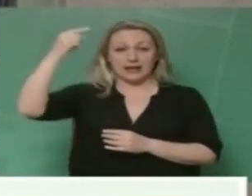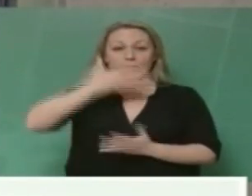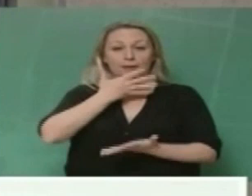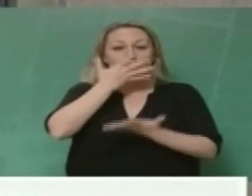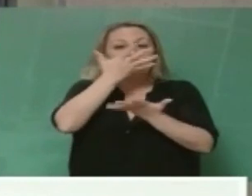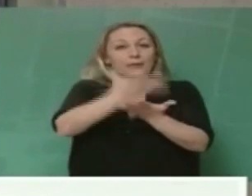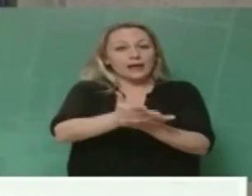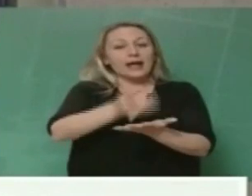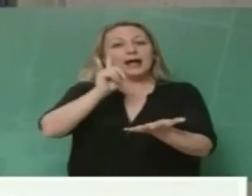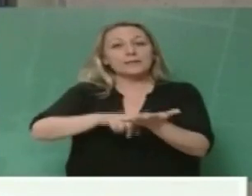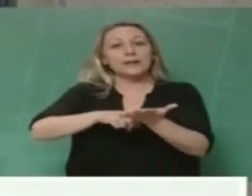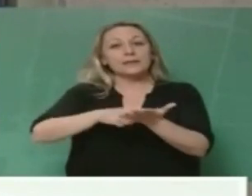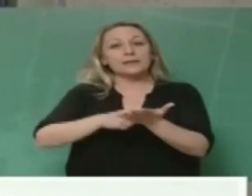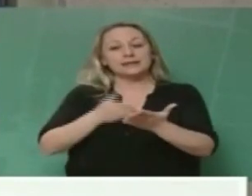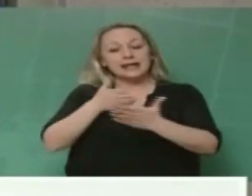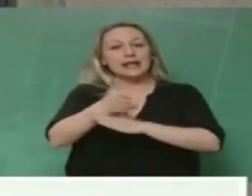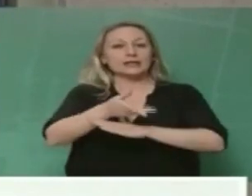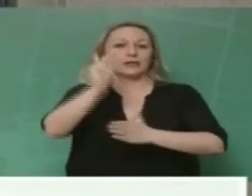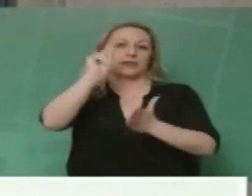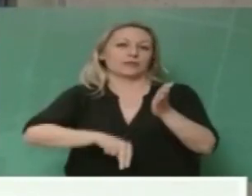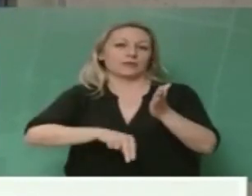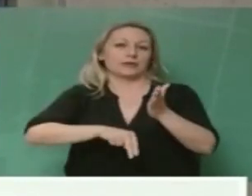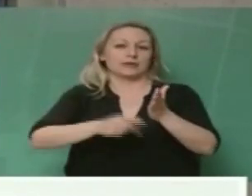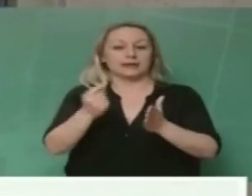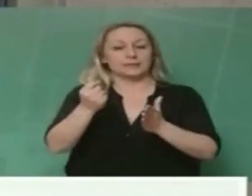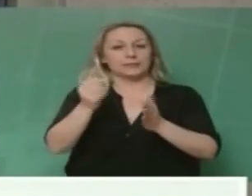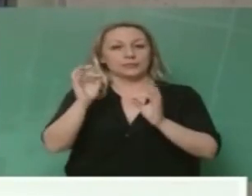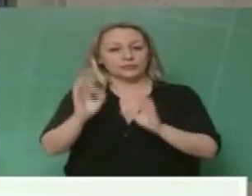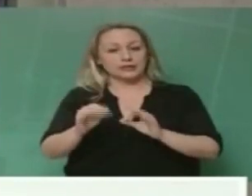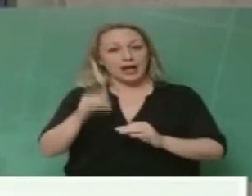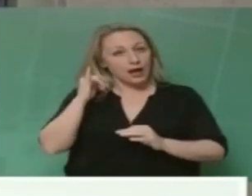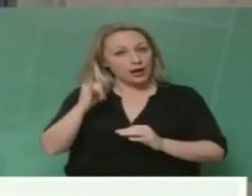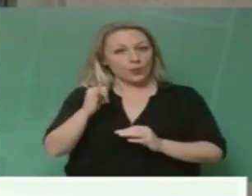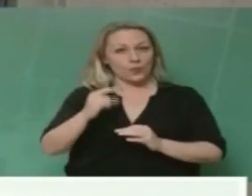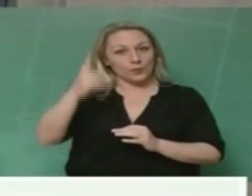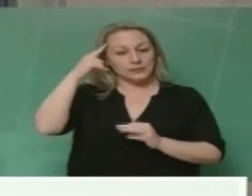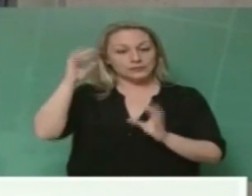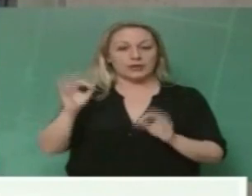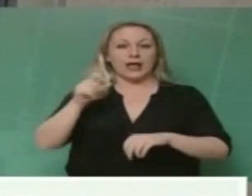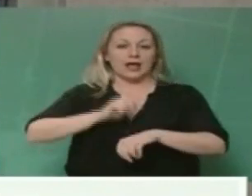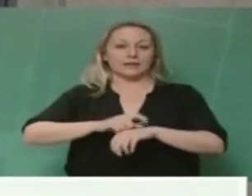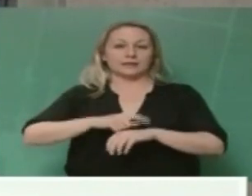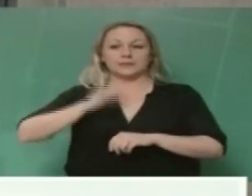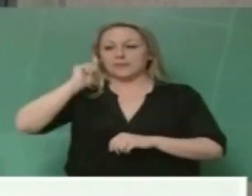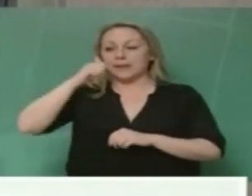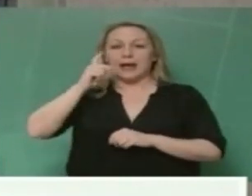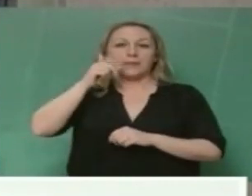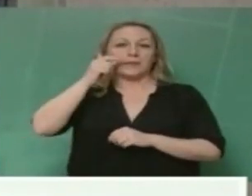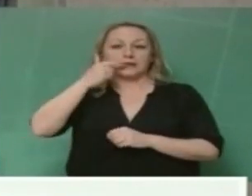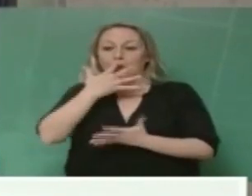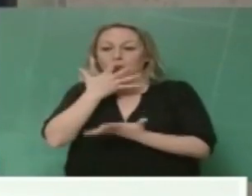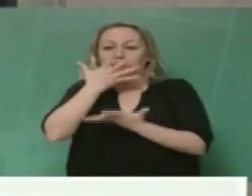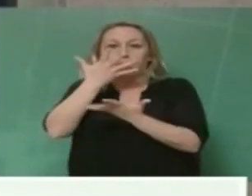εγγραφής Και πείτε μου να καταλάβω Και ξακορτώ και το πιστεύω αυτό το πρόβλημα Όταν ένας γονιός ξοδεύει